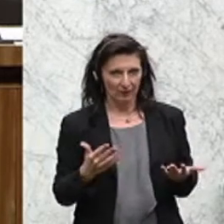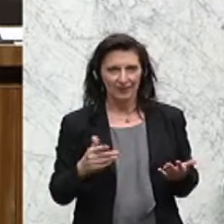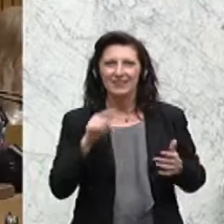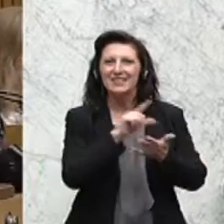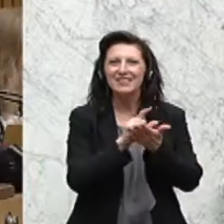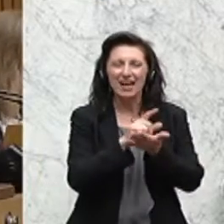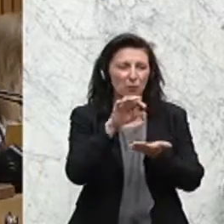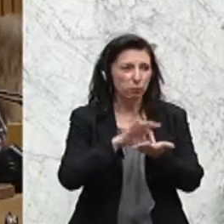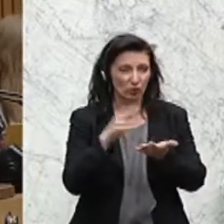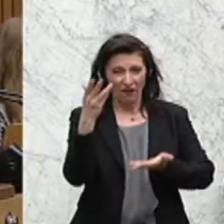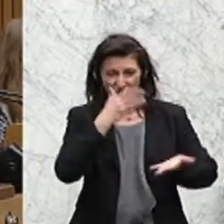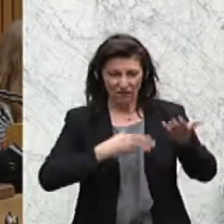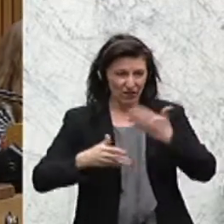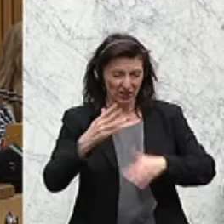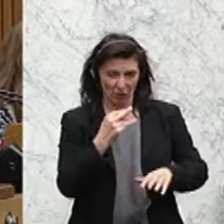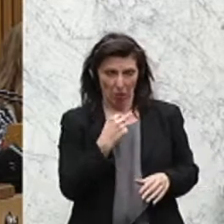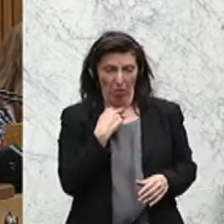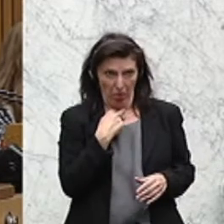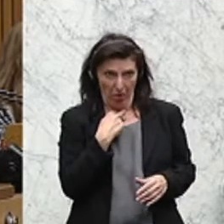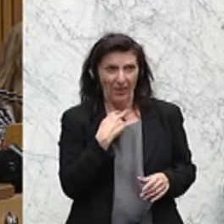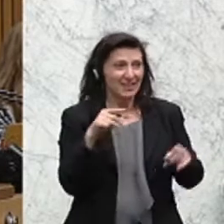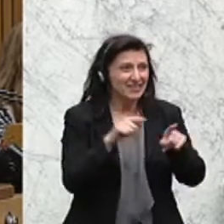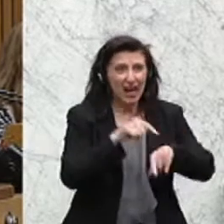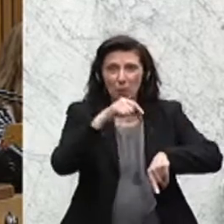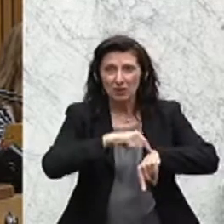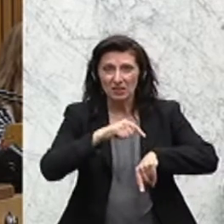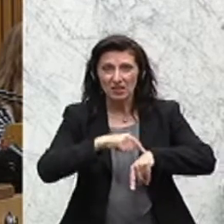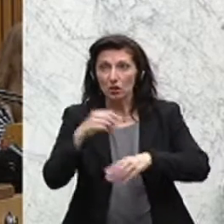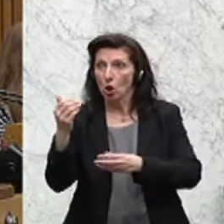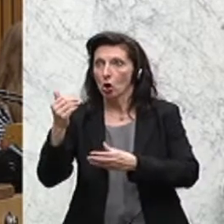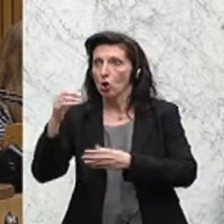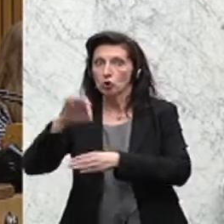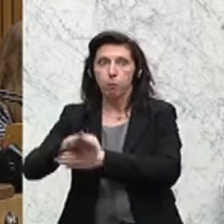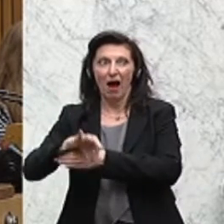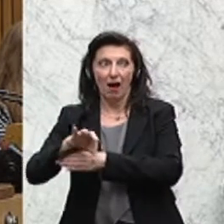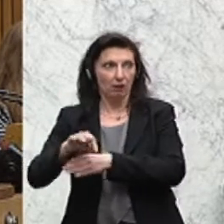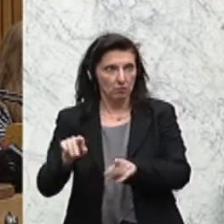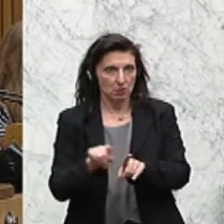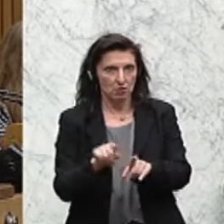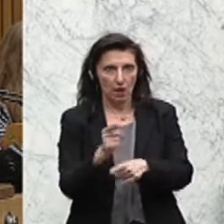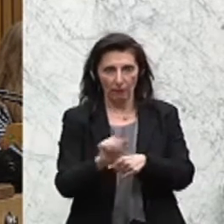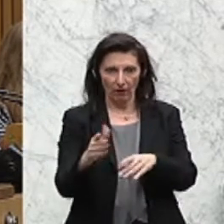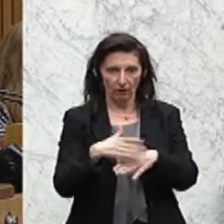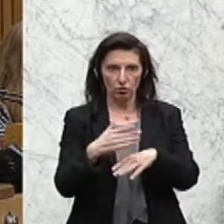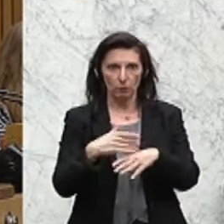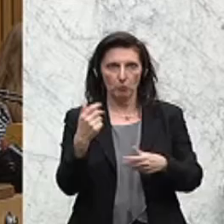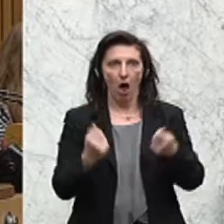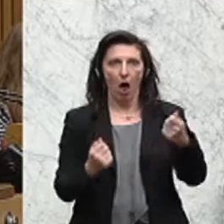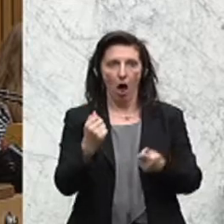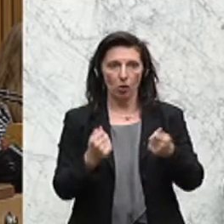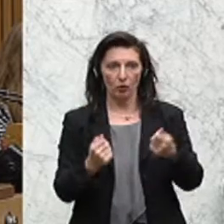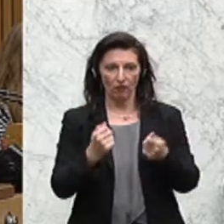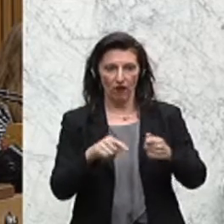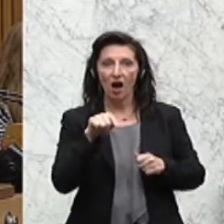Zeitpunkt, wo meine Wirtschaft im Schleudern ist, mache ich denselben Fehler, den ein Autofahrer tut, wenn klar, es hier ist und er